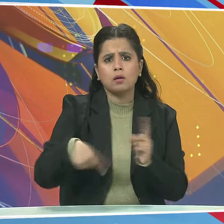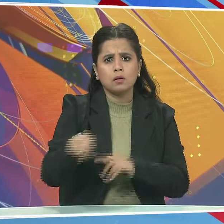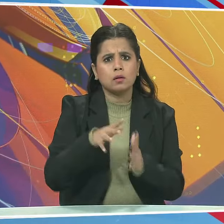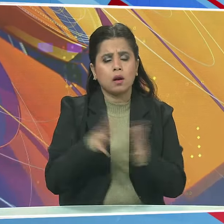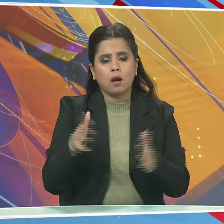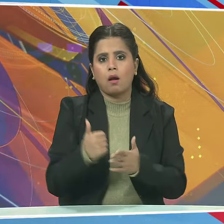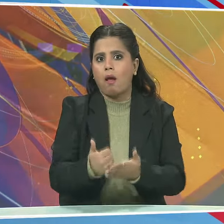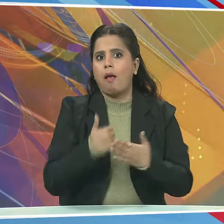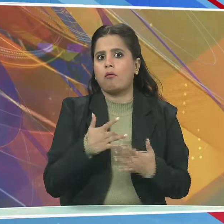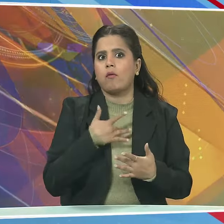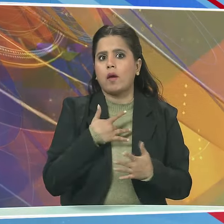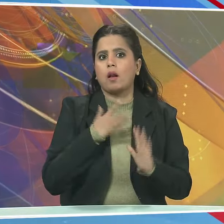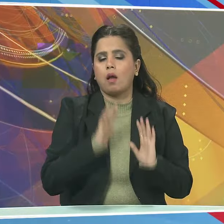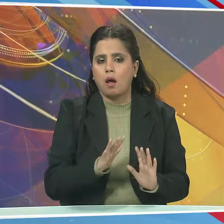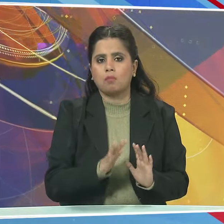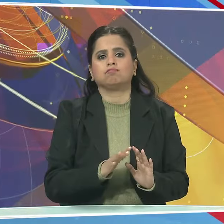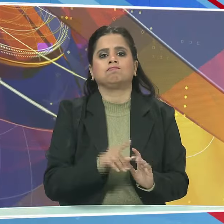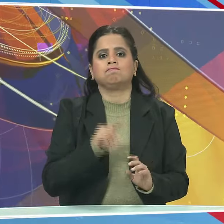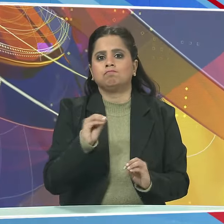मदद मिलेगी